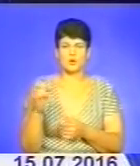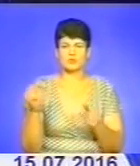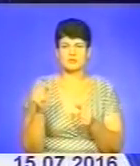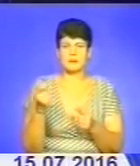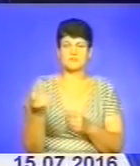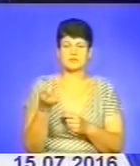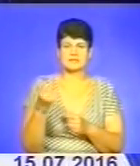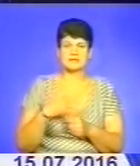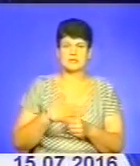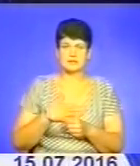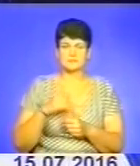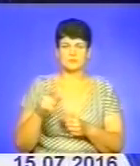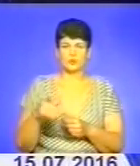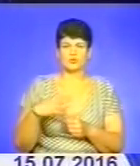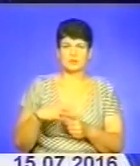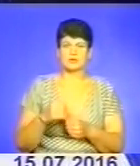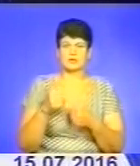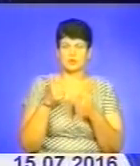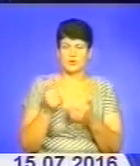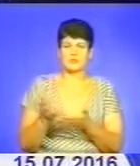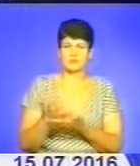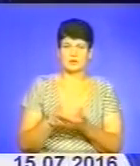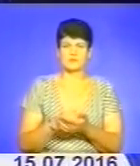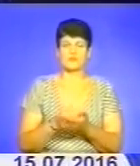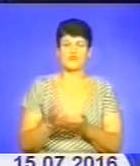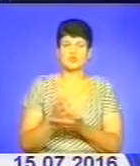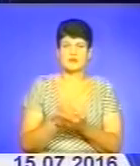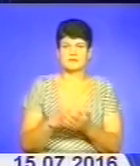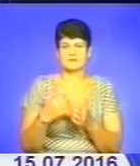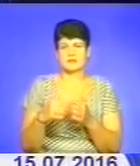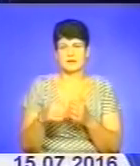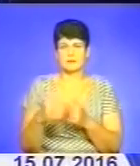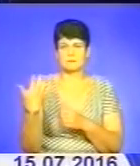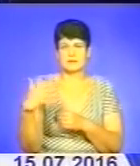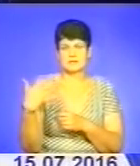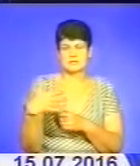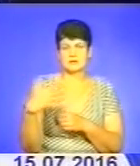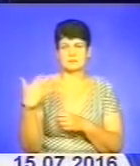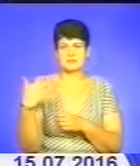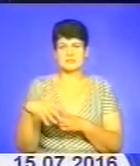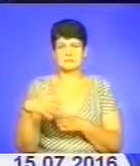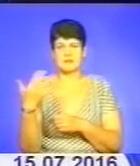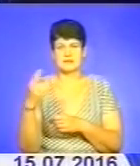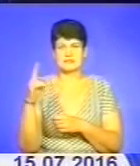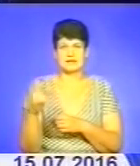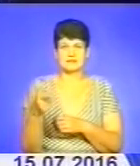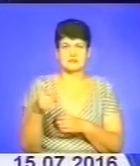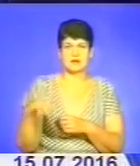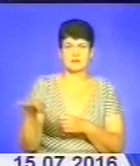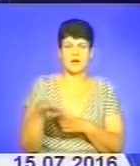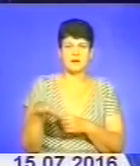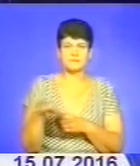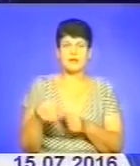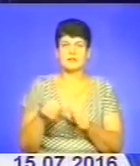Наші хлібороби очікують на добрий врожай. Урожайність зернових в середньому по 50-55 центнерів з гектара. А на